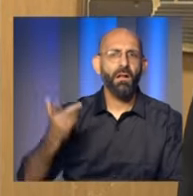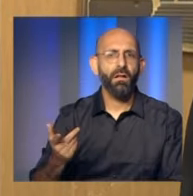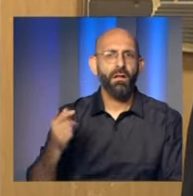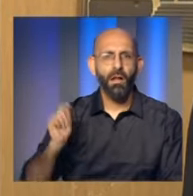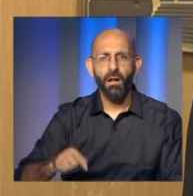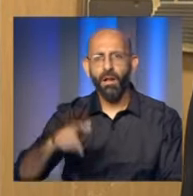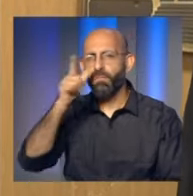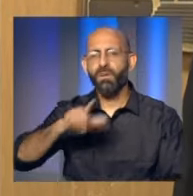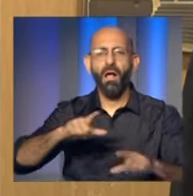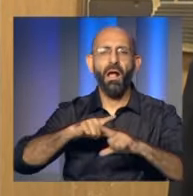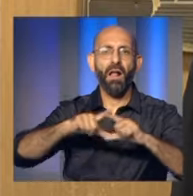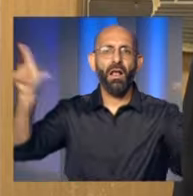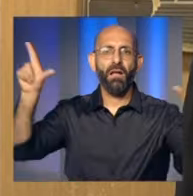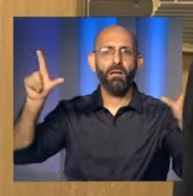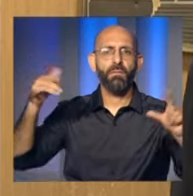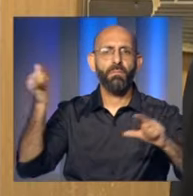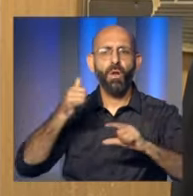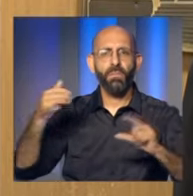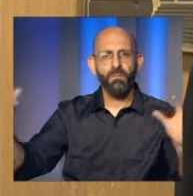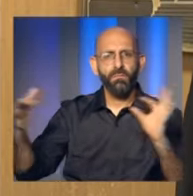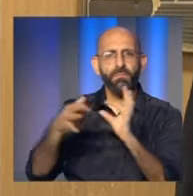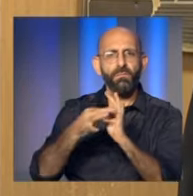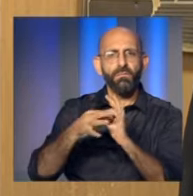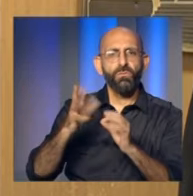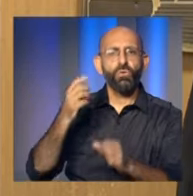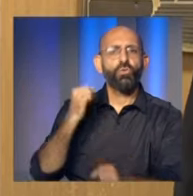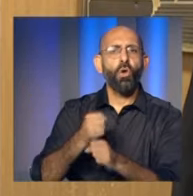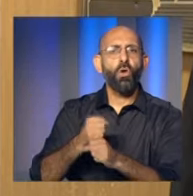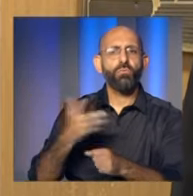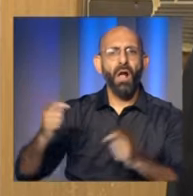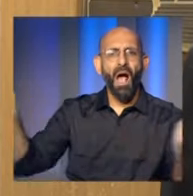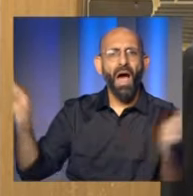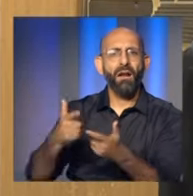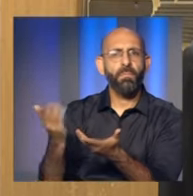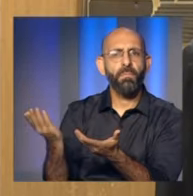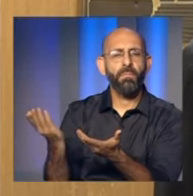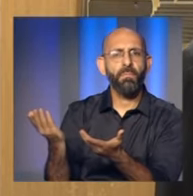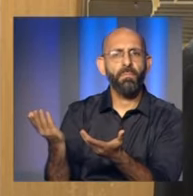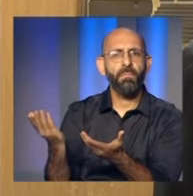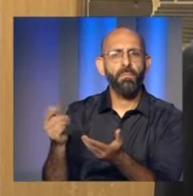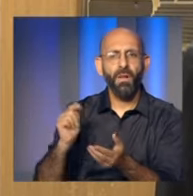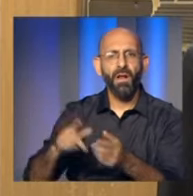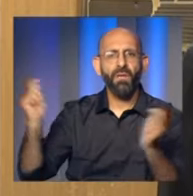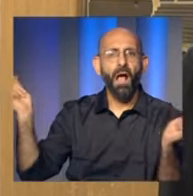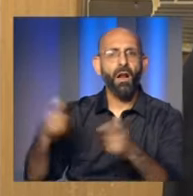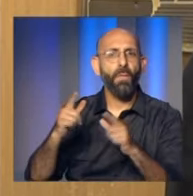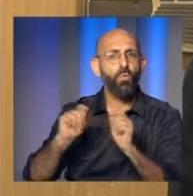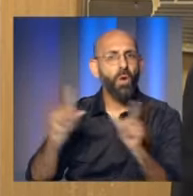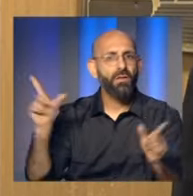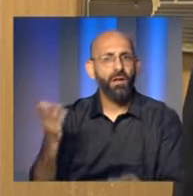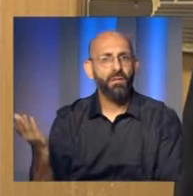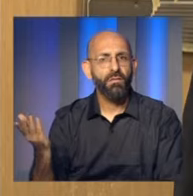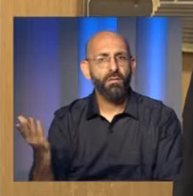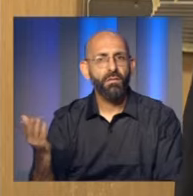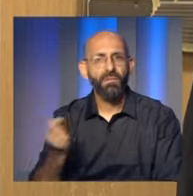الحكومة اللبنانية اليوم ملزمة بالتعويض عن المدنيين الذين وقعوا تحت الاعتداءات